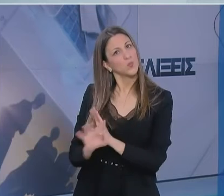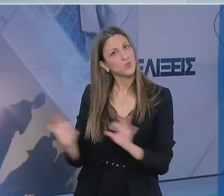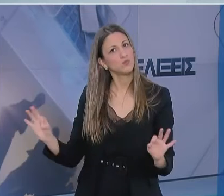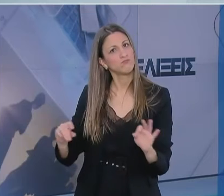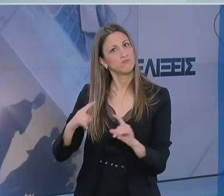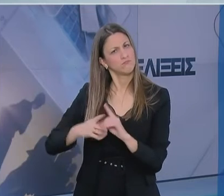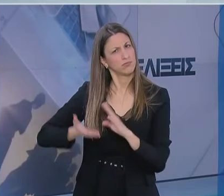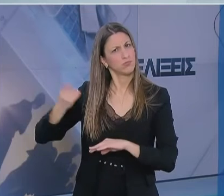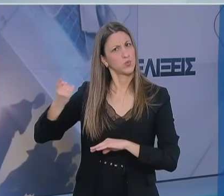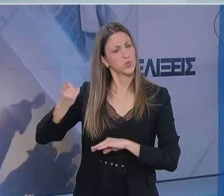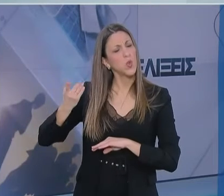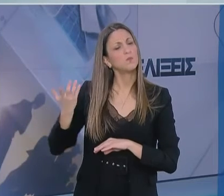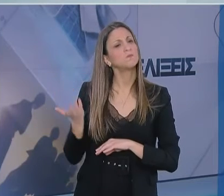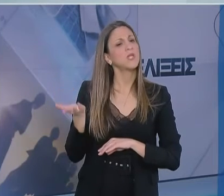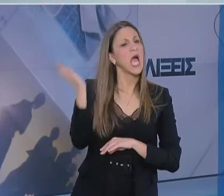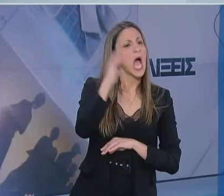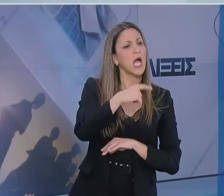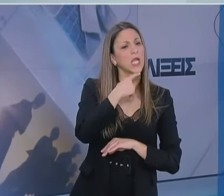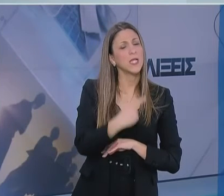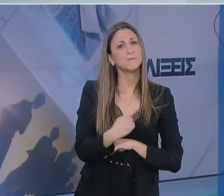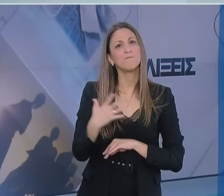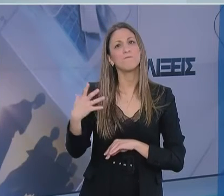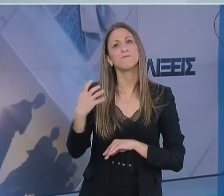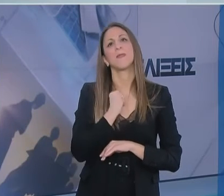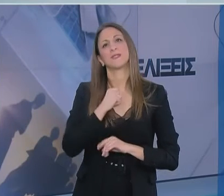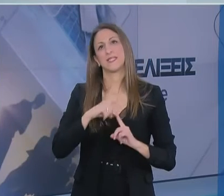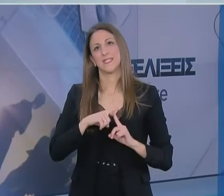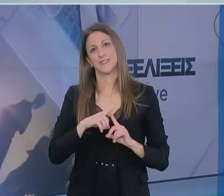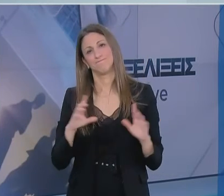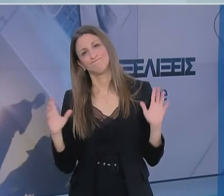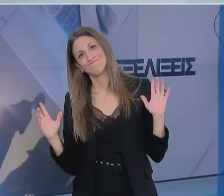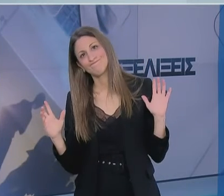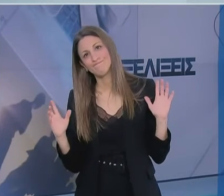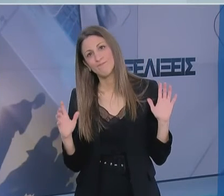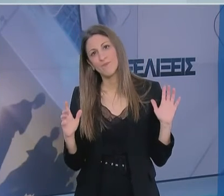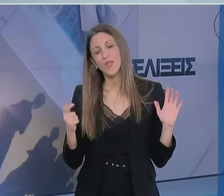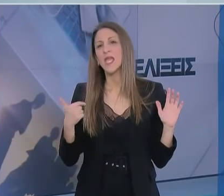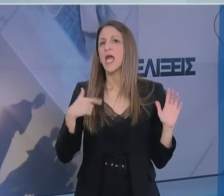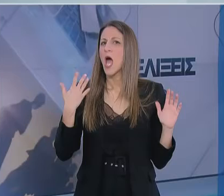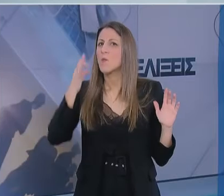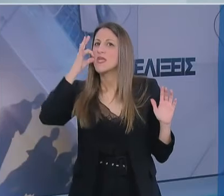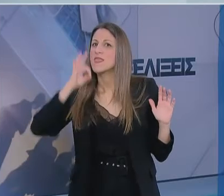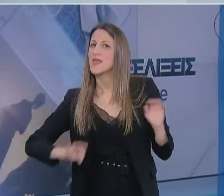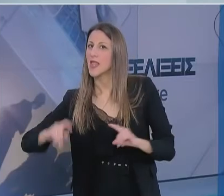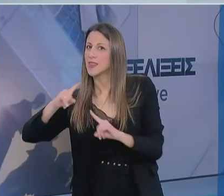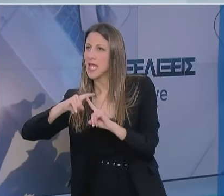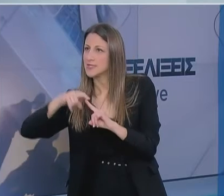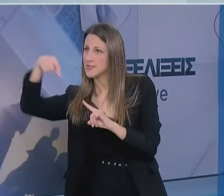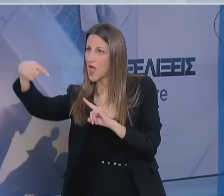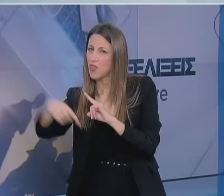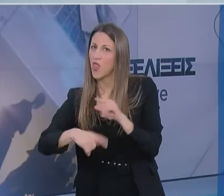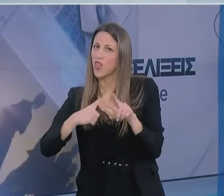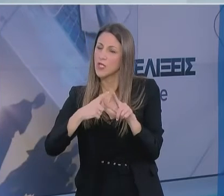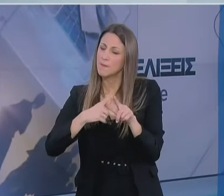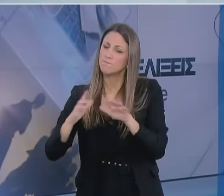αυτά που δείχνουν την ανοσία και κάποιους ο οποίος τους έχασε το τεστ. Και εμείς δοκιμάσαμε κάποια κοινέζικα τεστ, αλλά θα υπάρχουν και άλλα τεστ στην αγορά